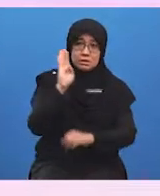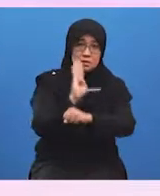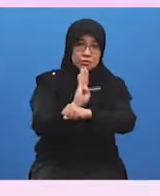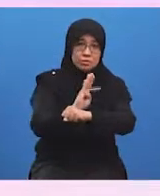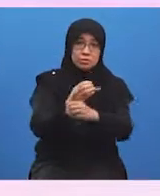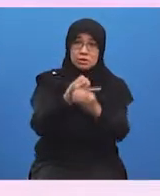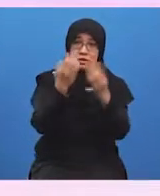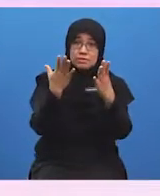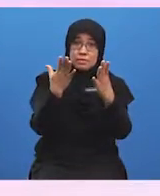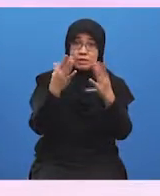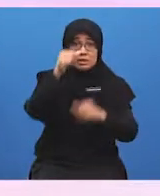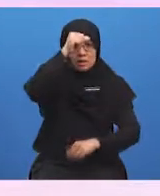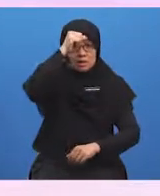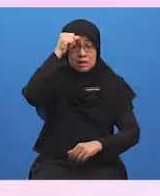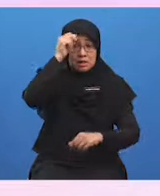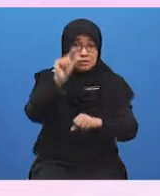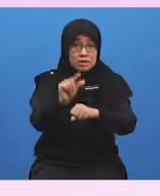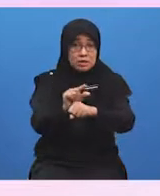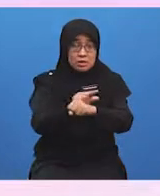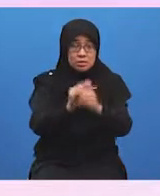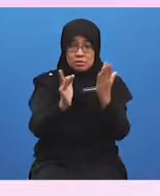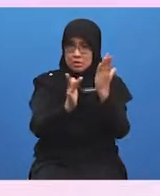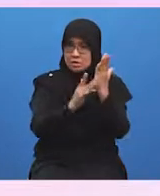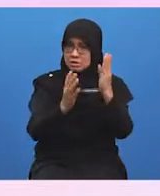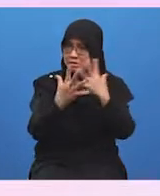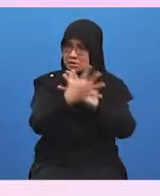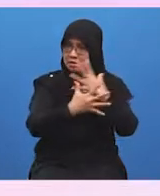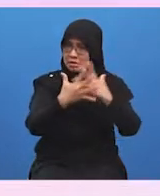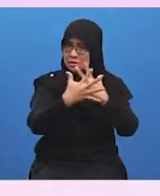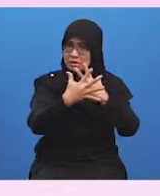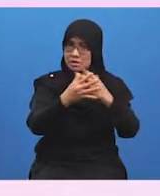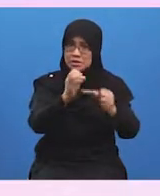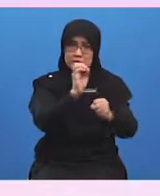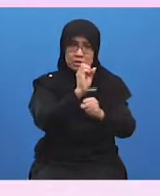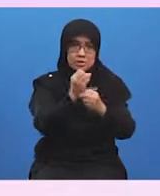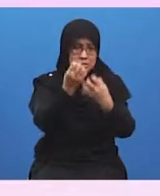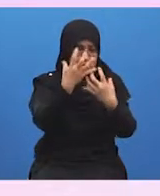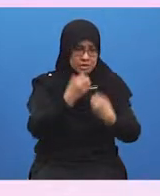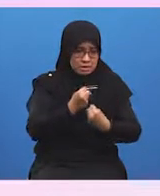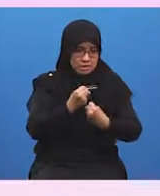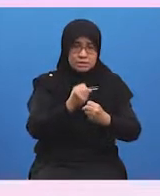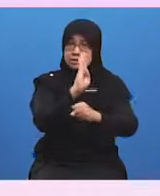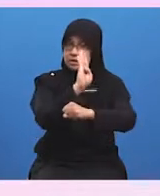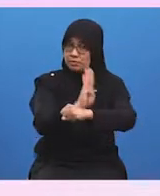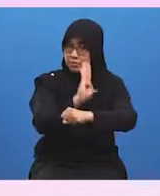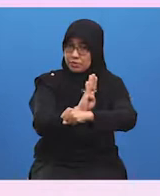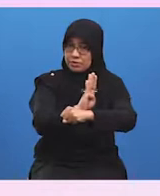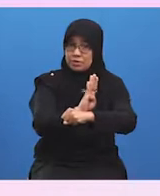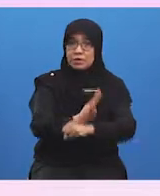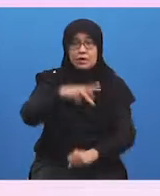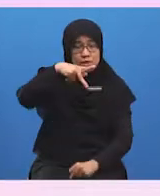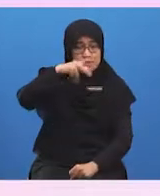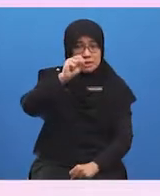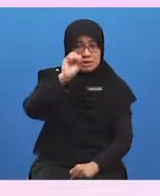akibat penggunaan teknik pengeluaran berintensif buruk. Dengan ini, PKS